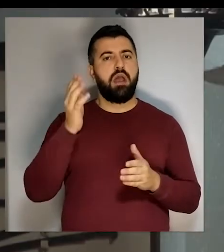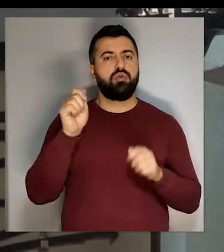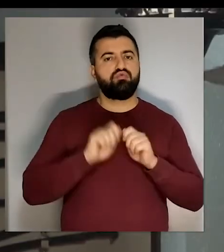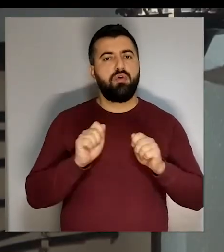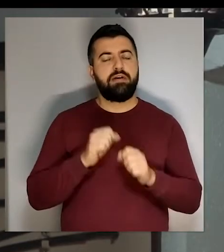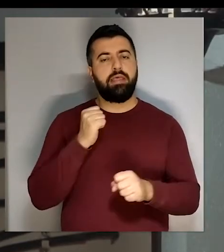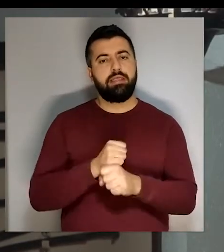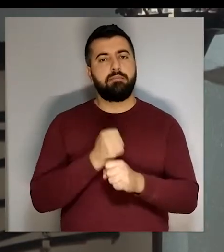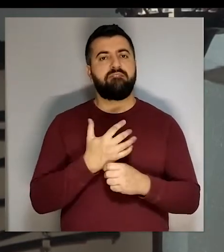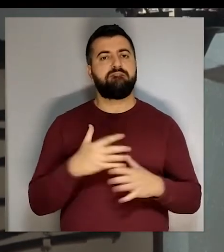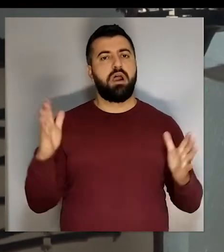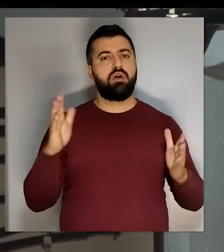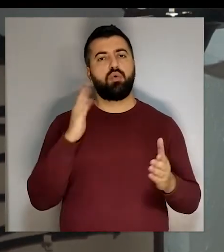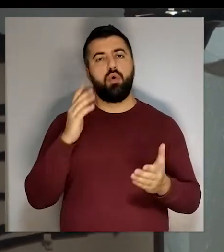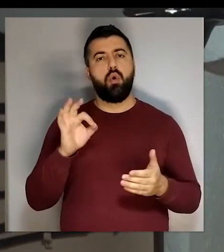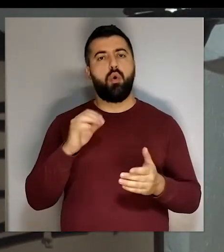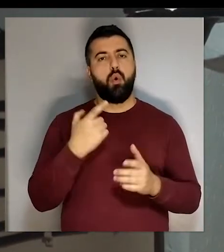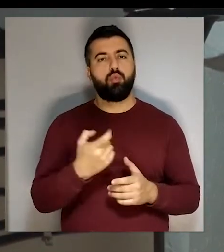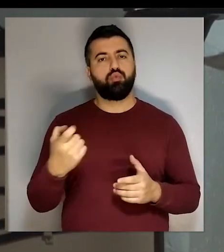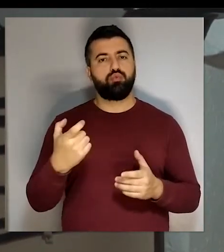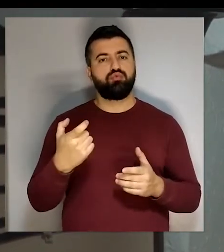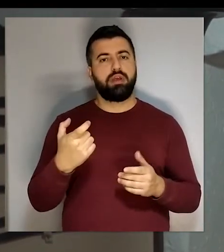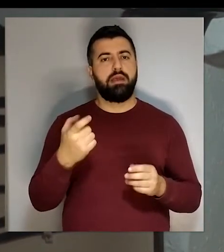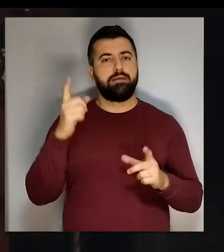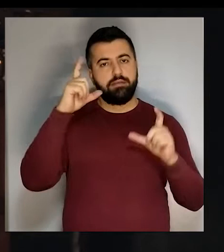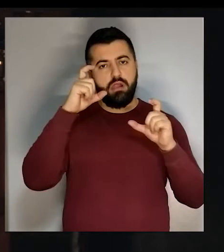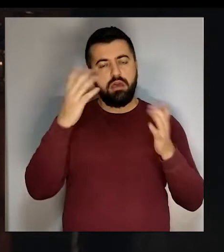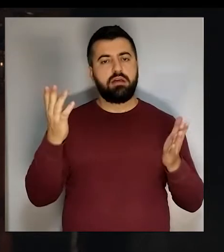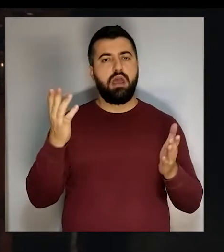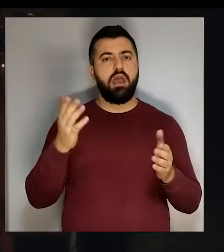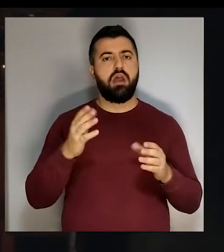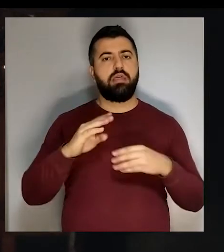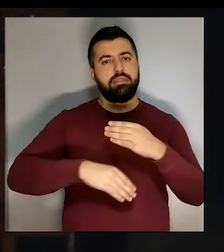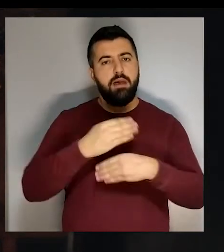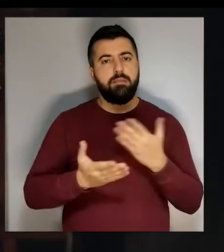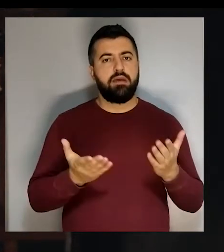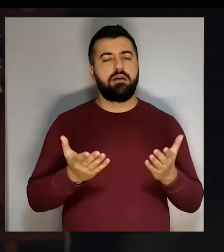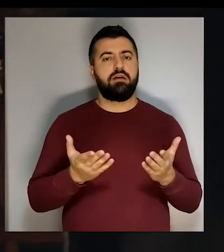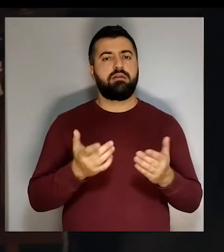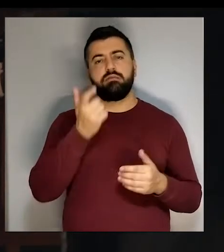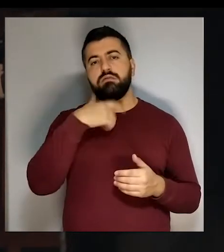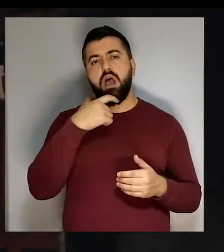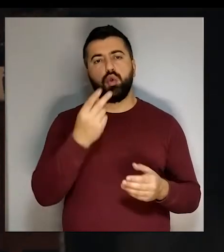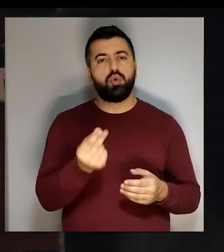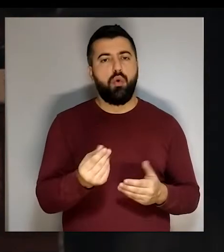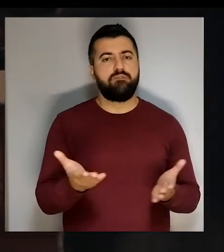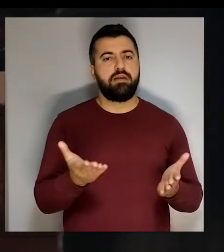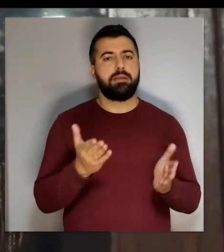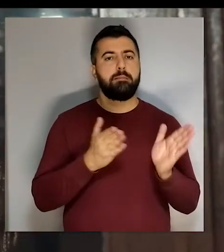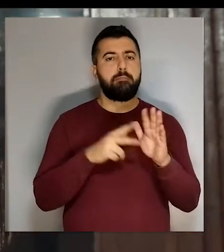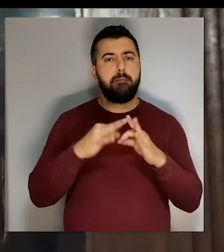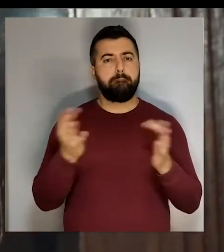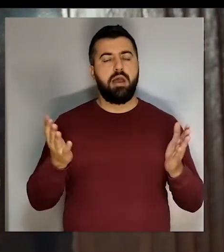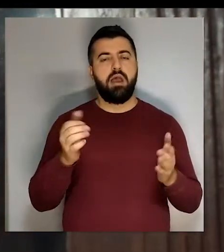posvećeni kolekcionar napravio veliku zbirku oružja Slika, čilima, amfora, starog